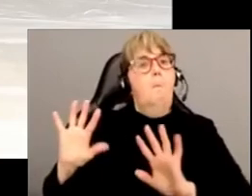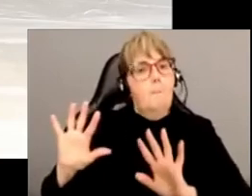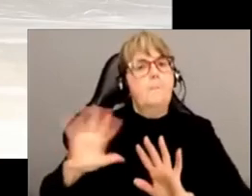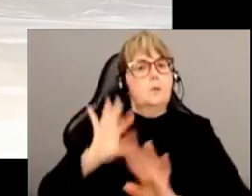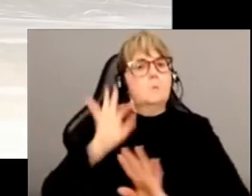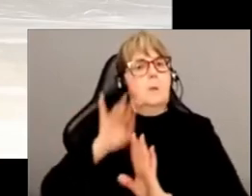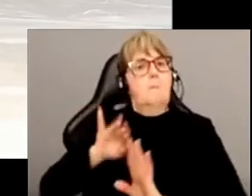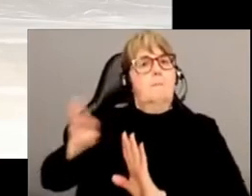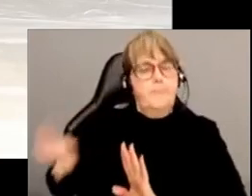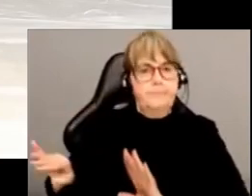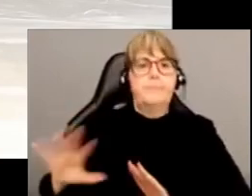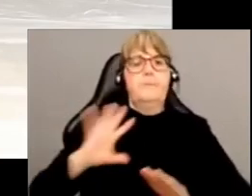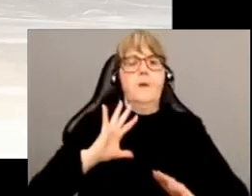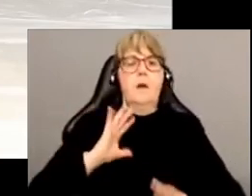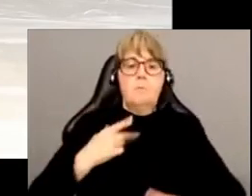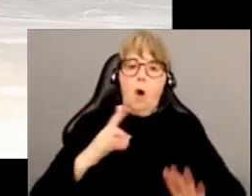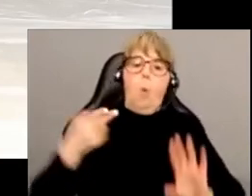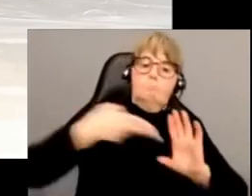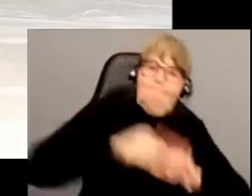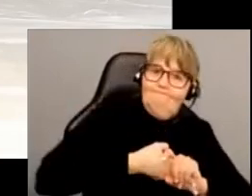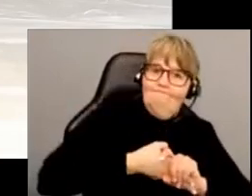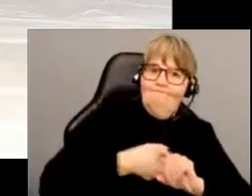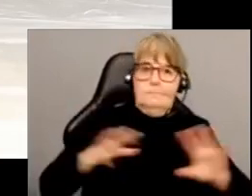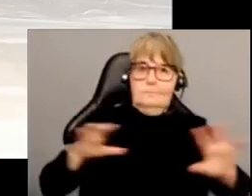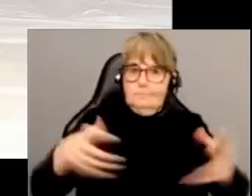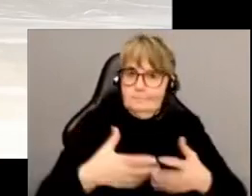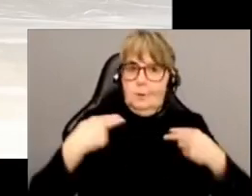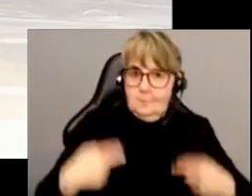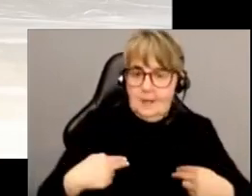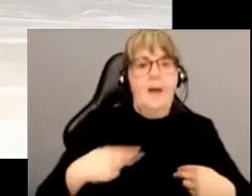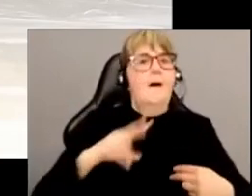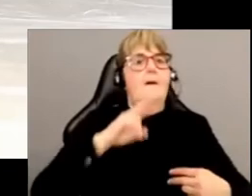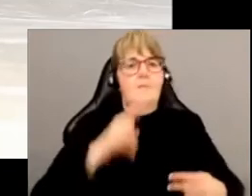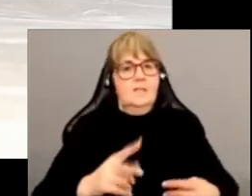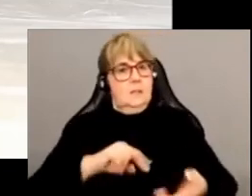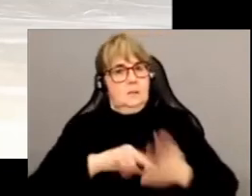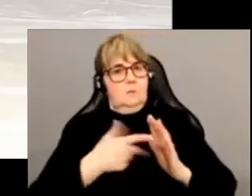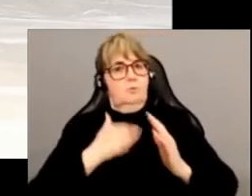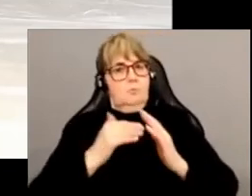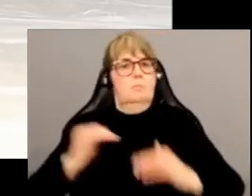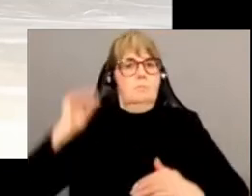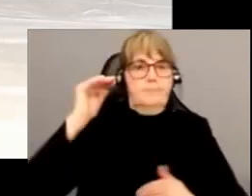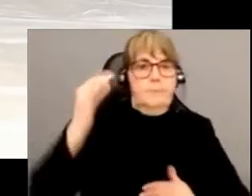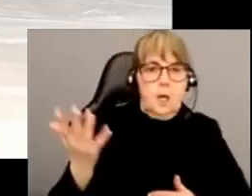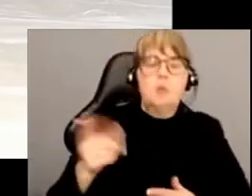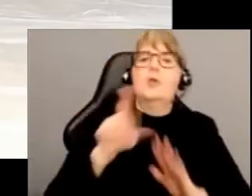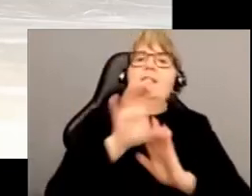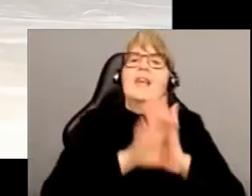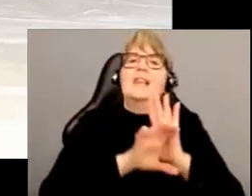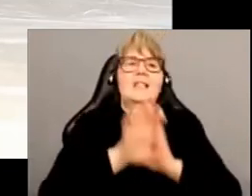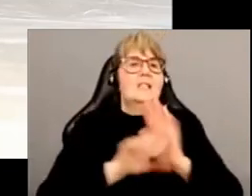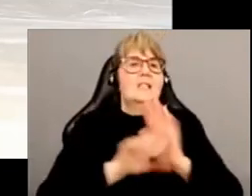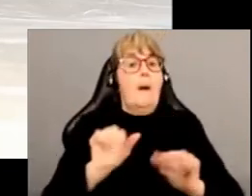Donc, l'appartenance à l'espèce humaine n'implique rien directement quant aux capacités mentales des individus, à leur vie psychologique. Et donc, c'est une caractéristique purement